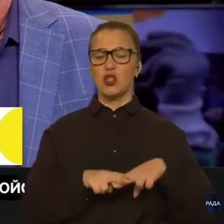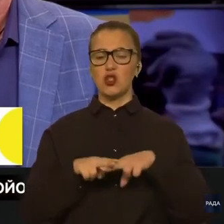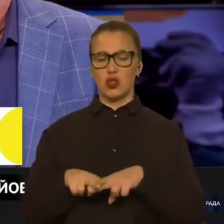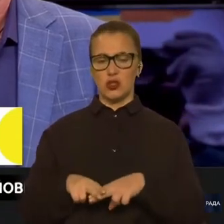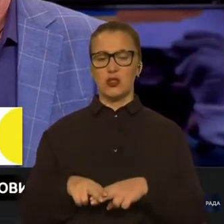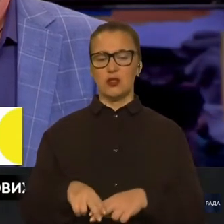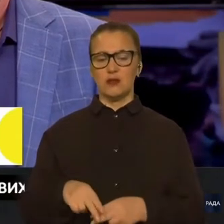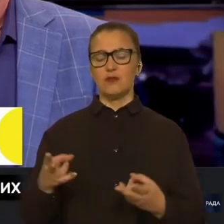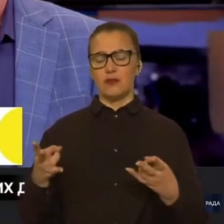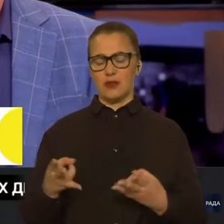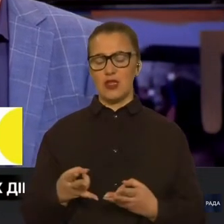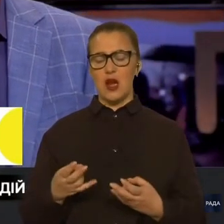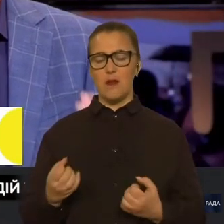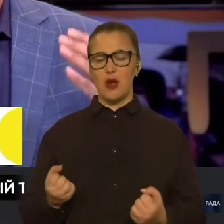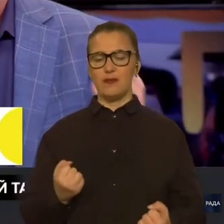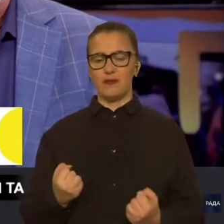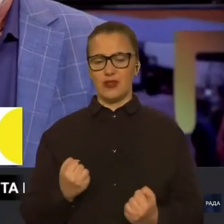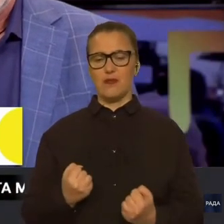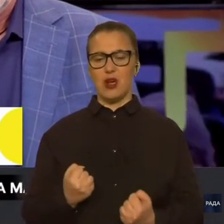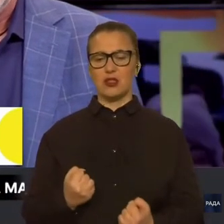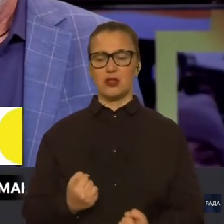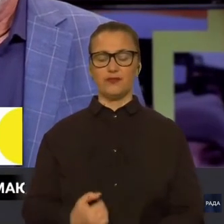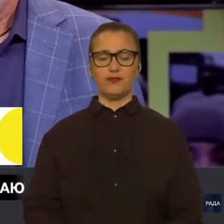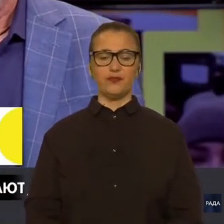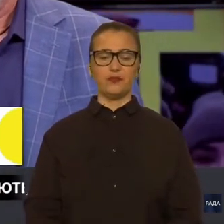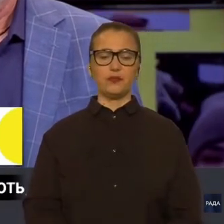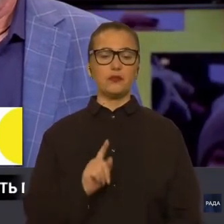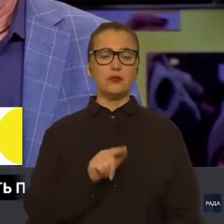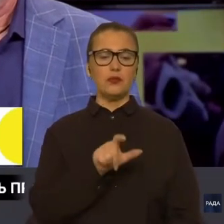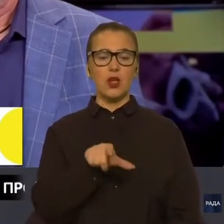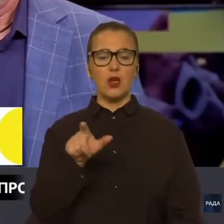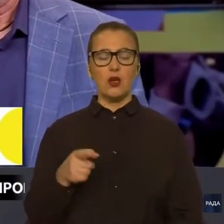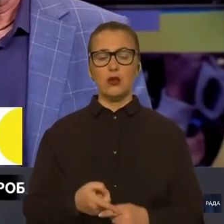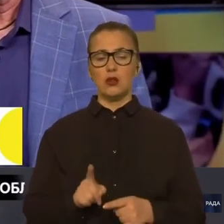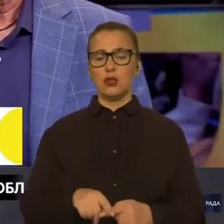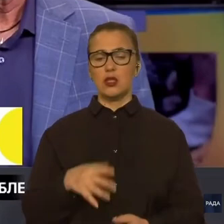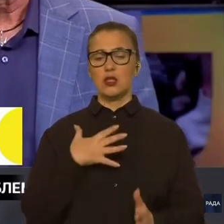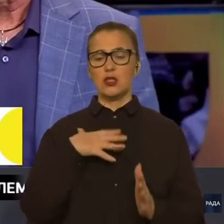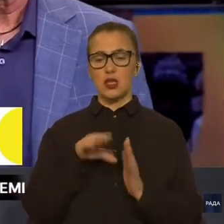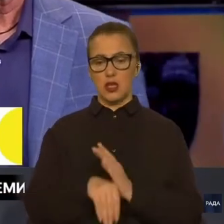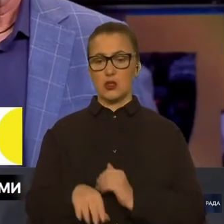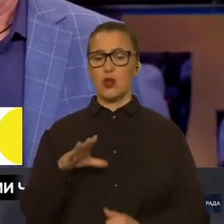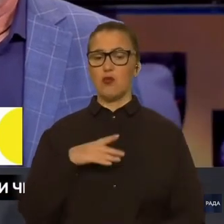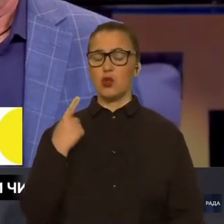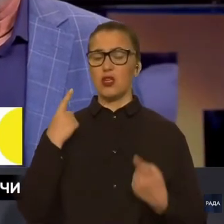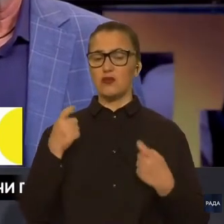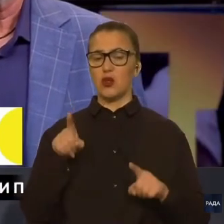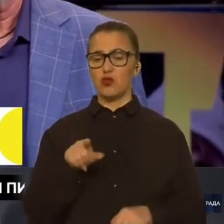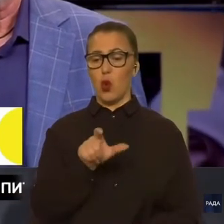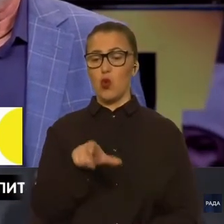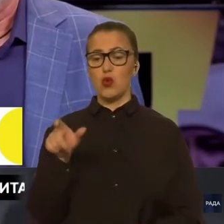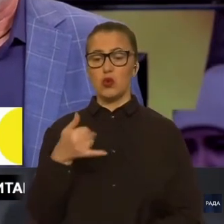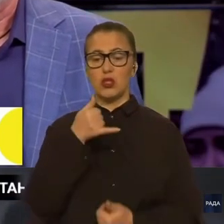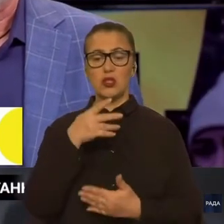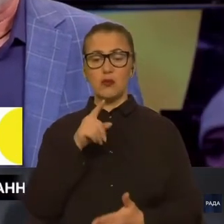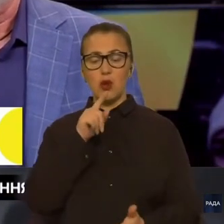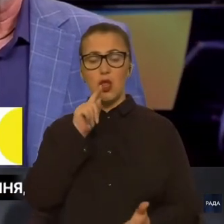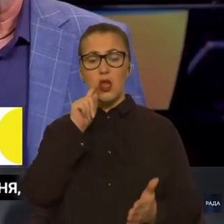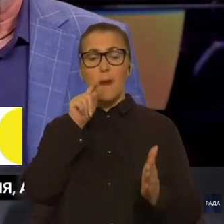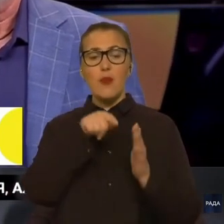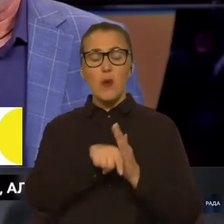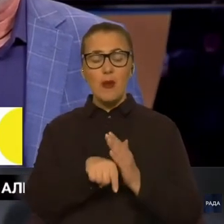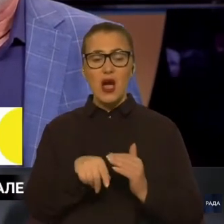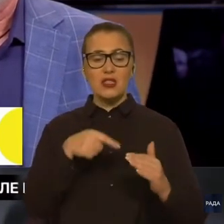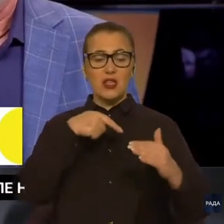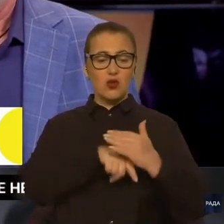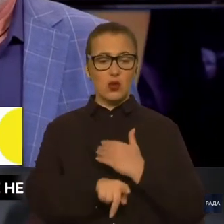триматися. От ті люди, які загинули, була інформація про те, що вони не могли потрапити в укриття. І